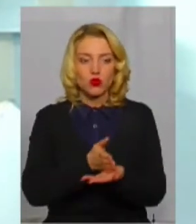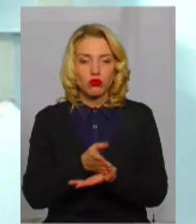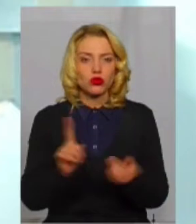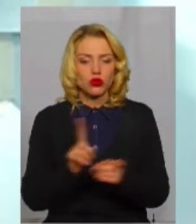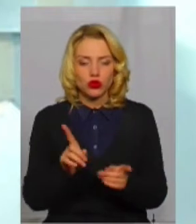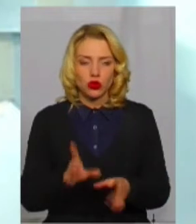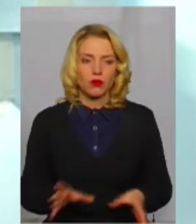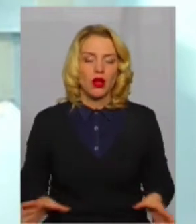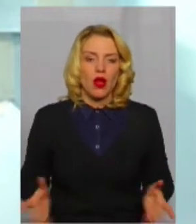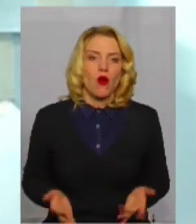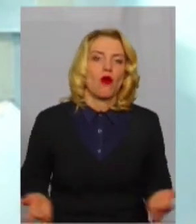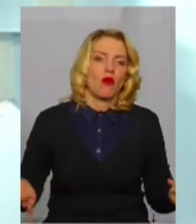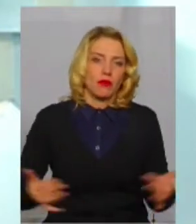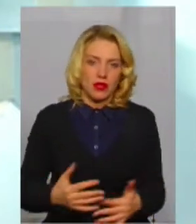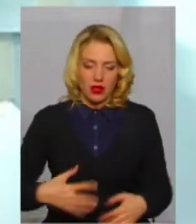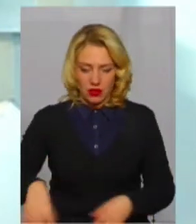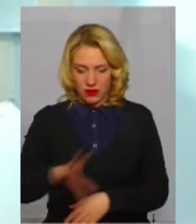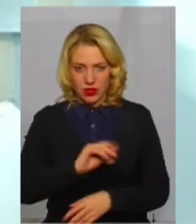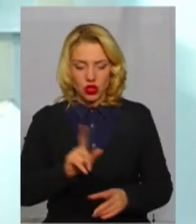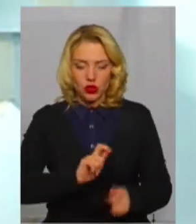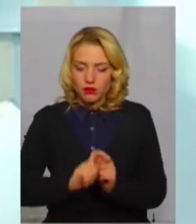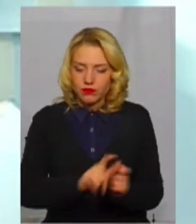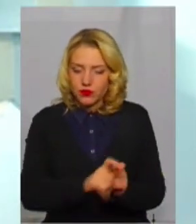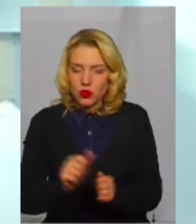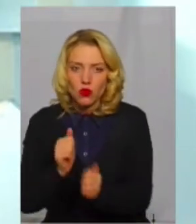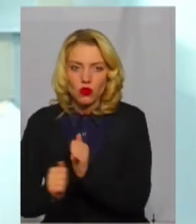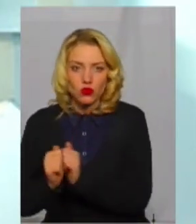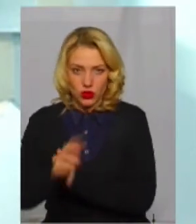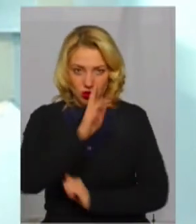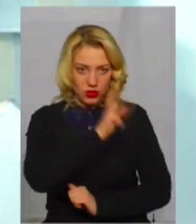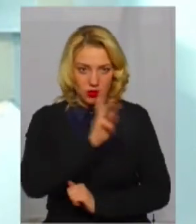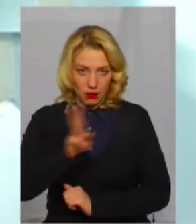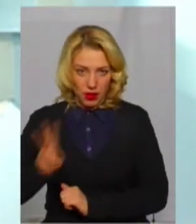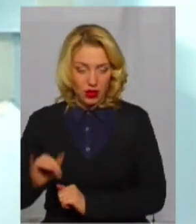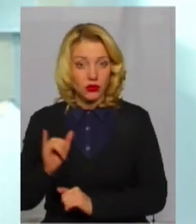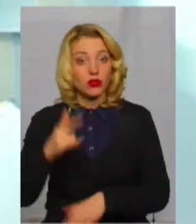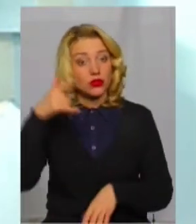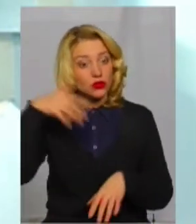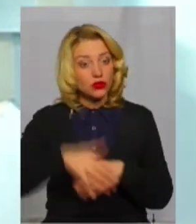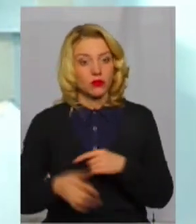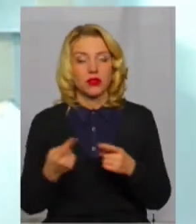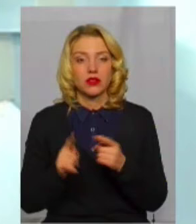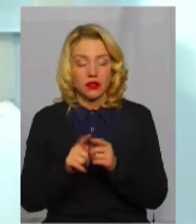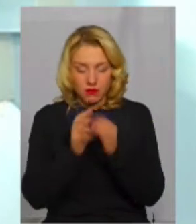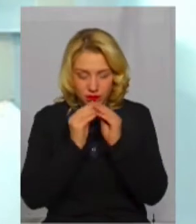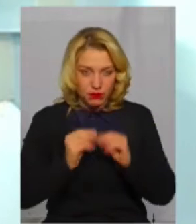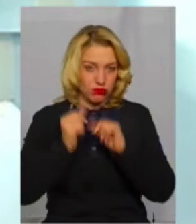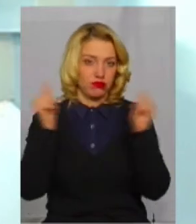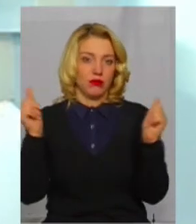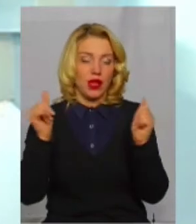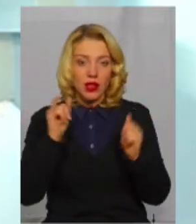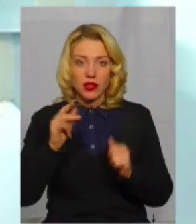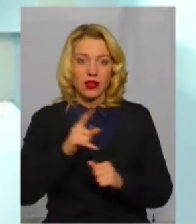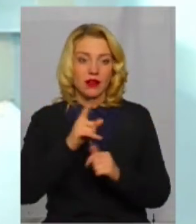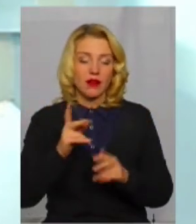обійняти всіх, для того, щоб оплатити всім заробітну плату, і, зрозуміло, це просто розчиниться, і ляже тоді не